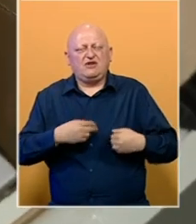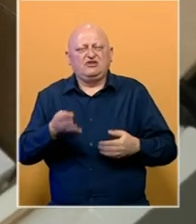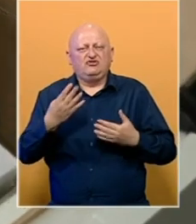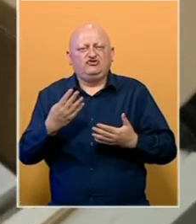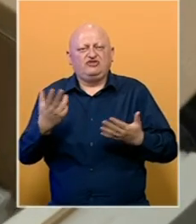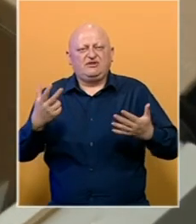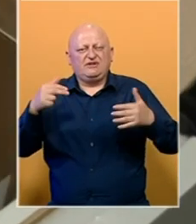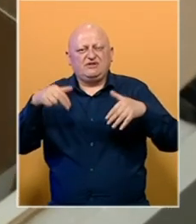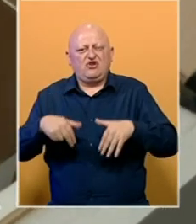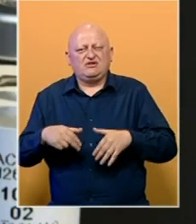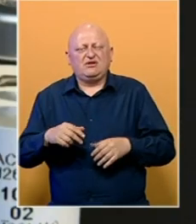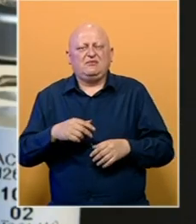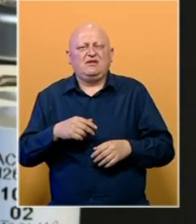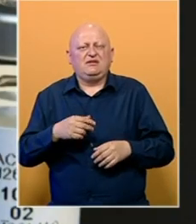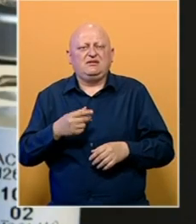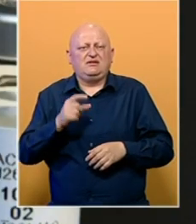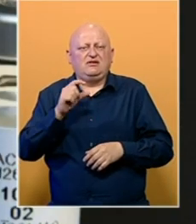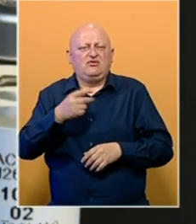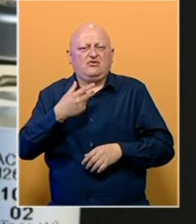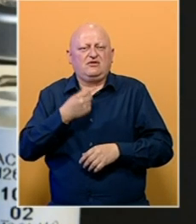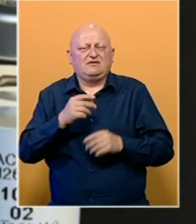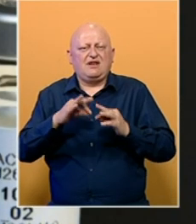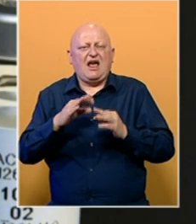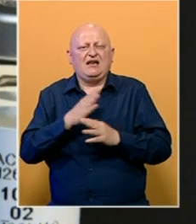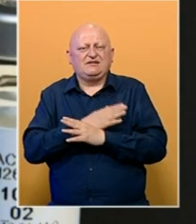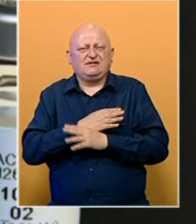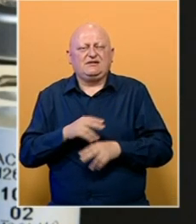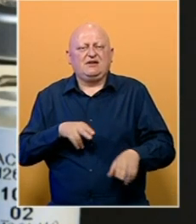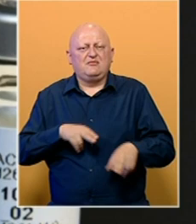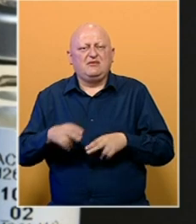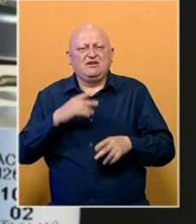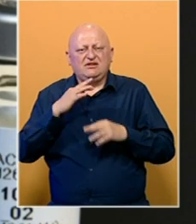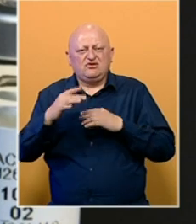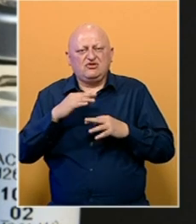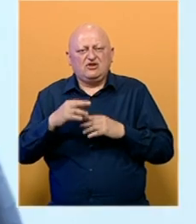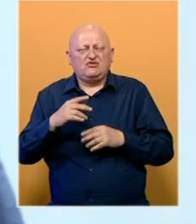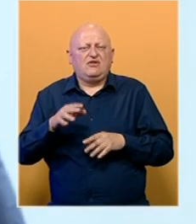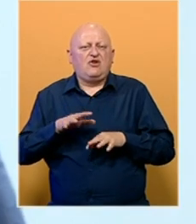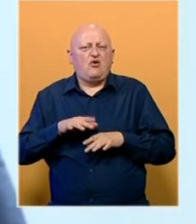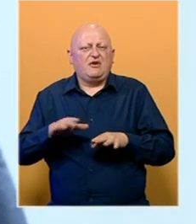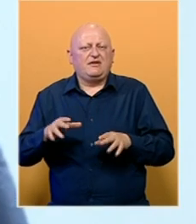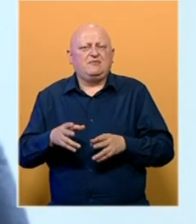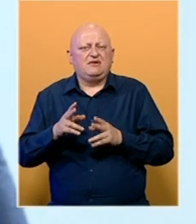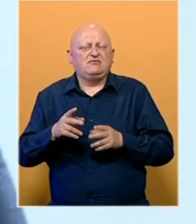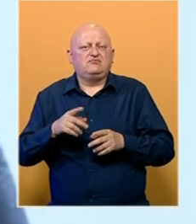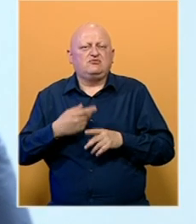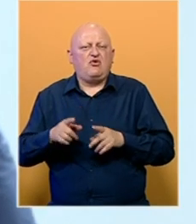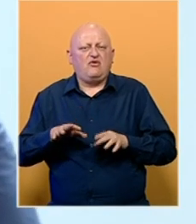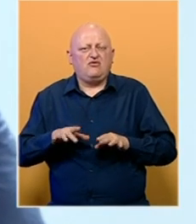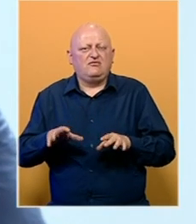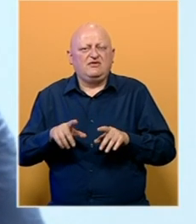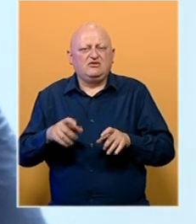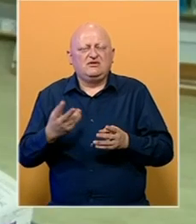donira Bosni i Hercegovini 48.000 doza vakcine AstraZeneca. Ministri su razgovarali o pandemiji izazvanoj